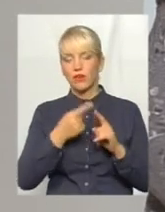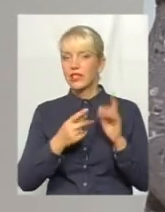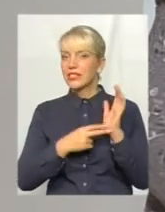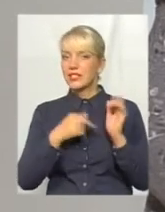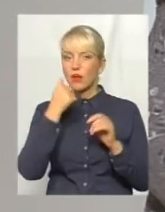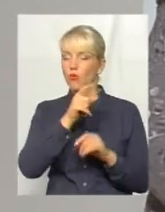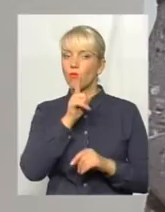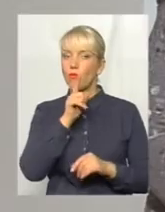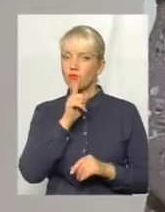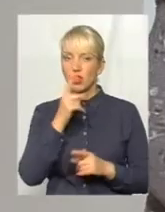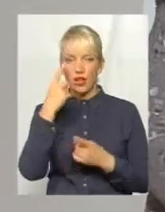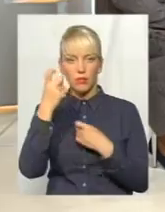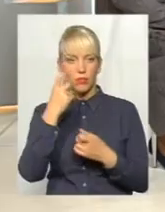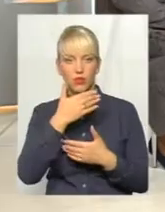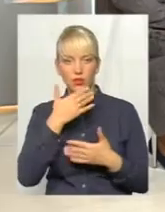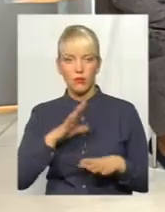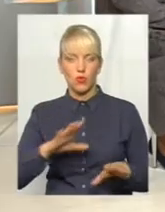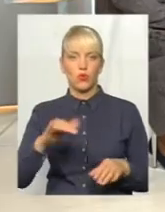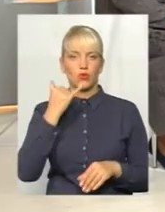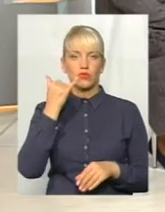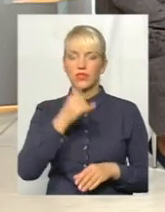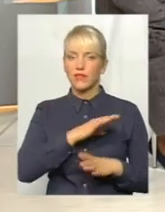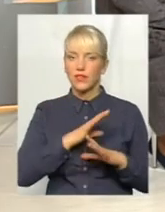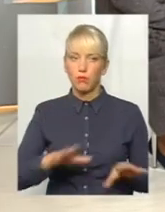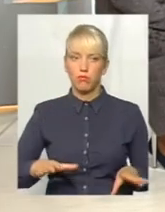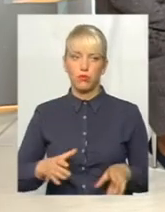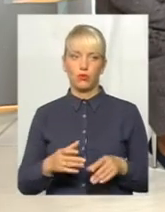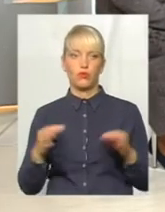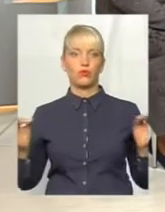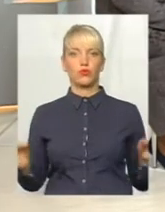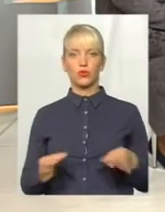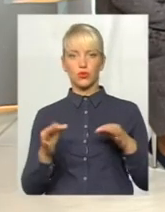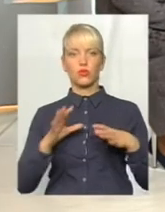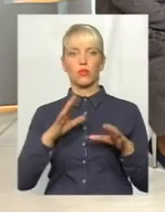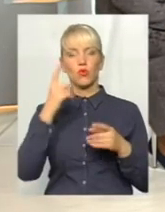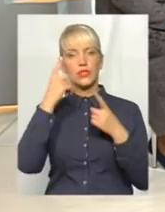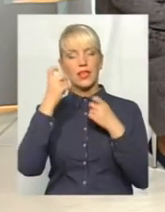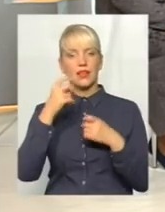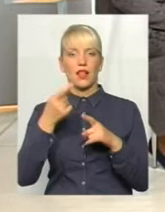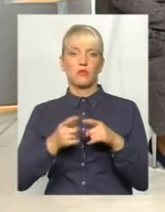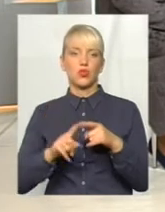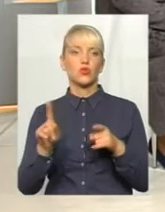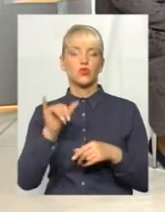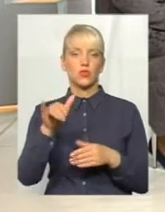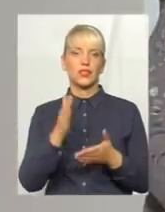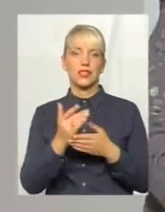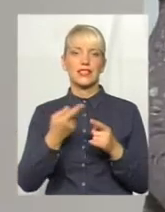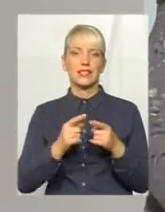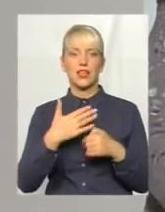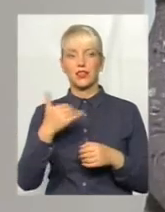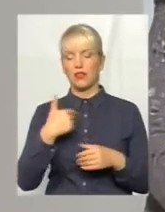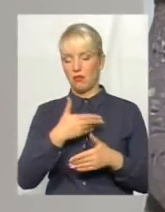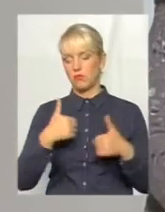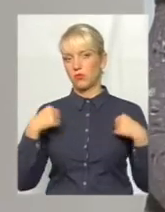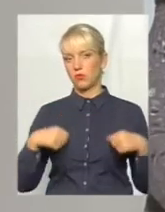ніякими повідомленнями, ніякими дзвінками, ніякими сигналами про те, що в них є цей кредит. А ми спокійно